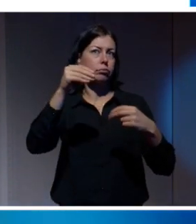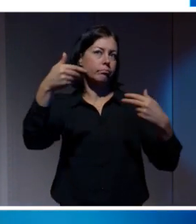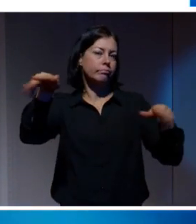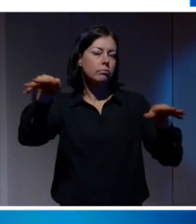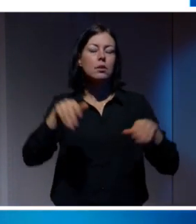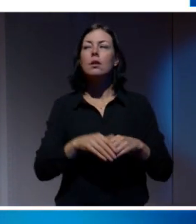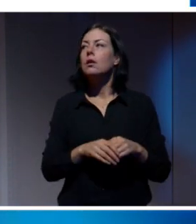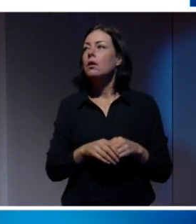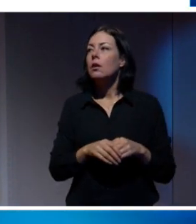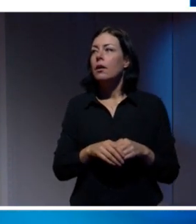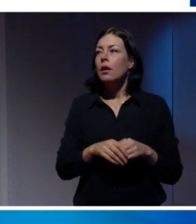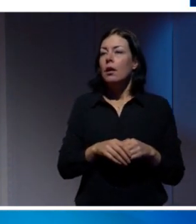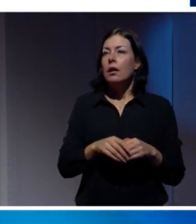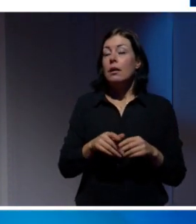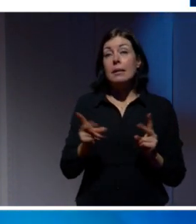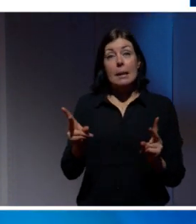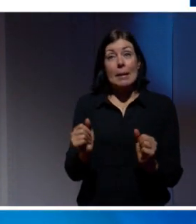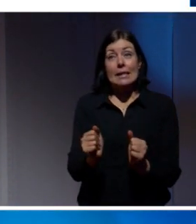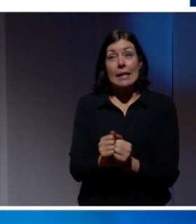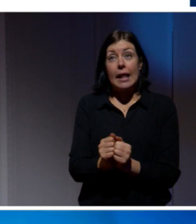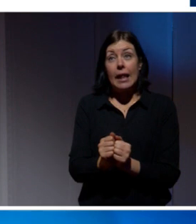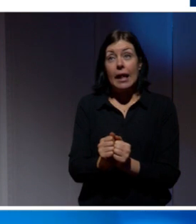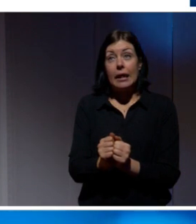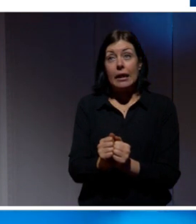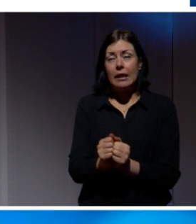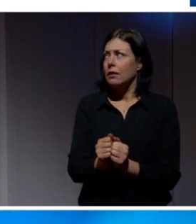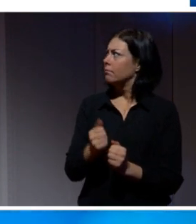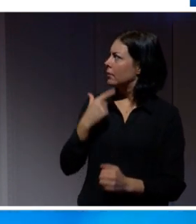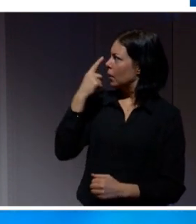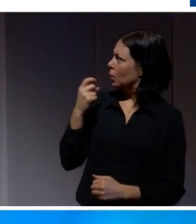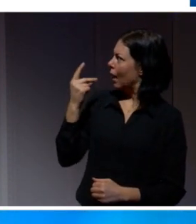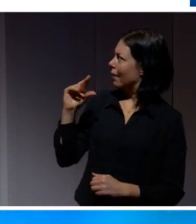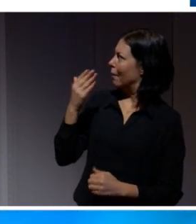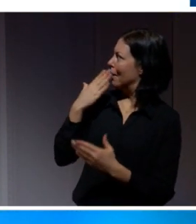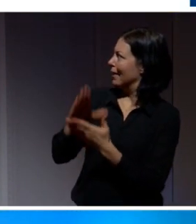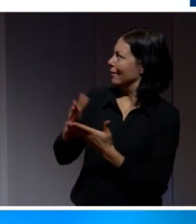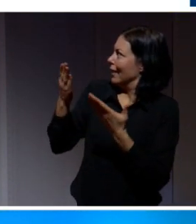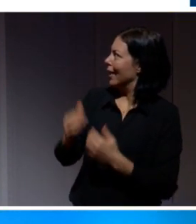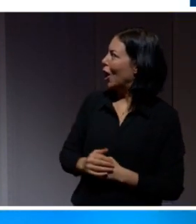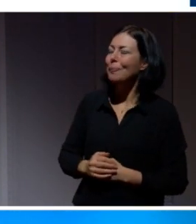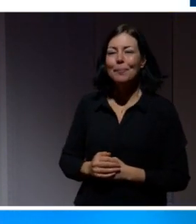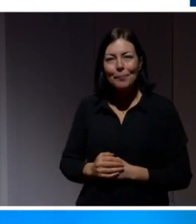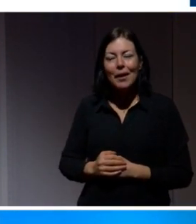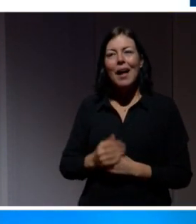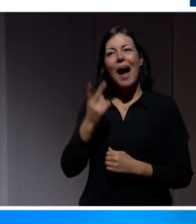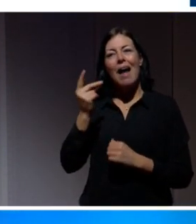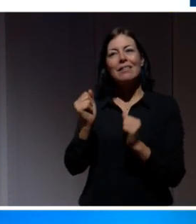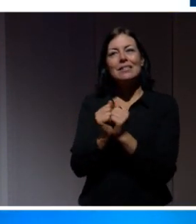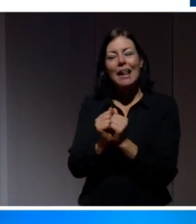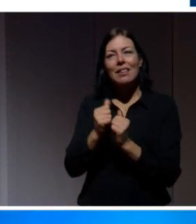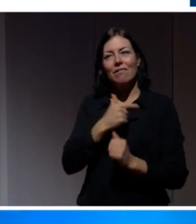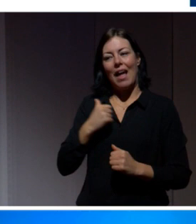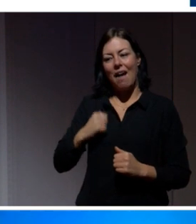På samma sätt så trodde jag en annan bild skulle komma upp. Ett annat sätt som vi använder oss av för att